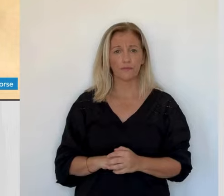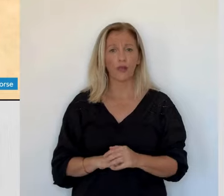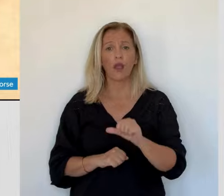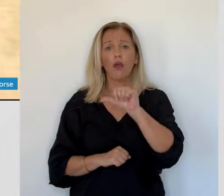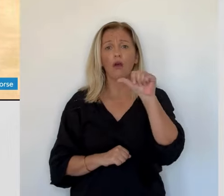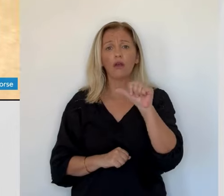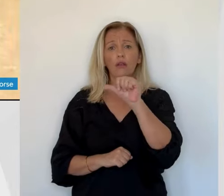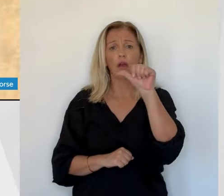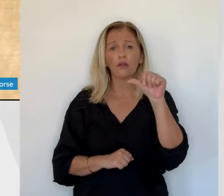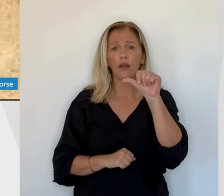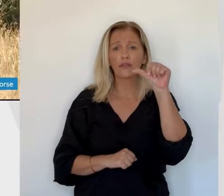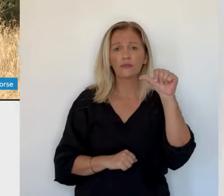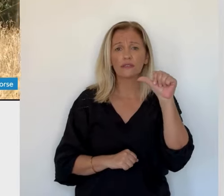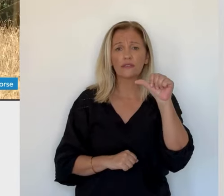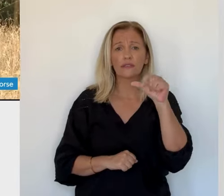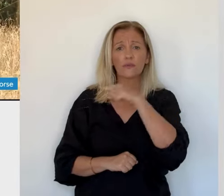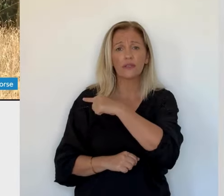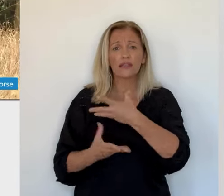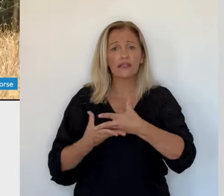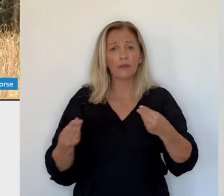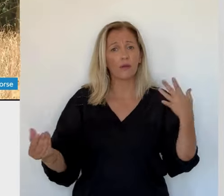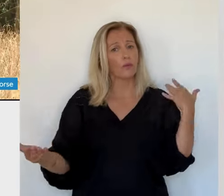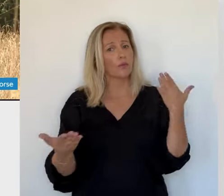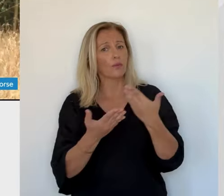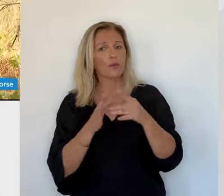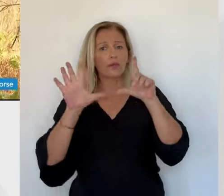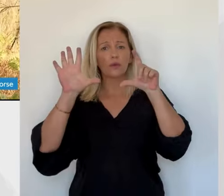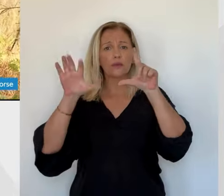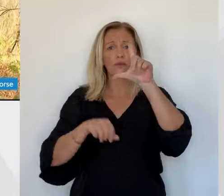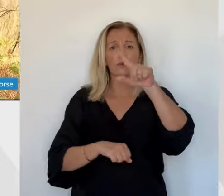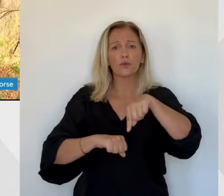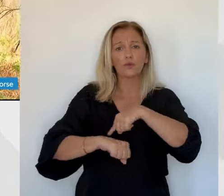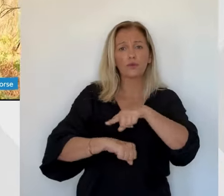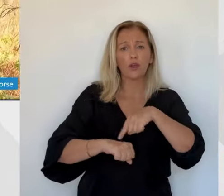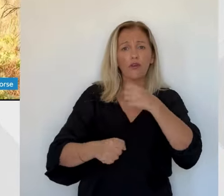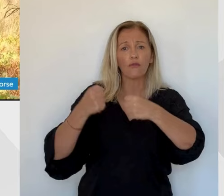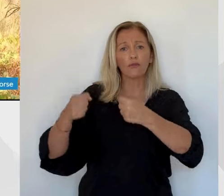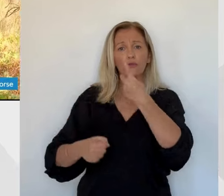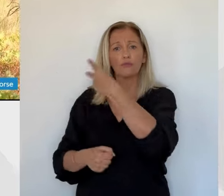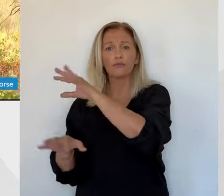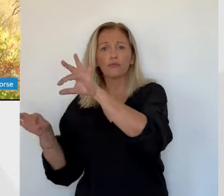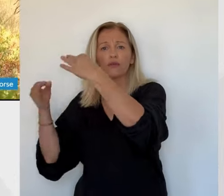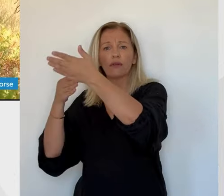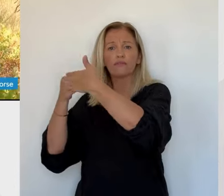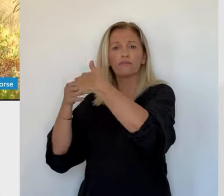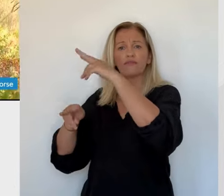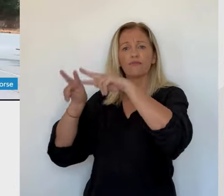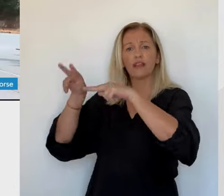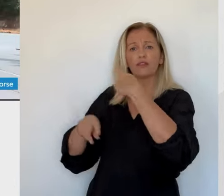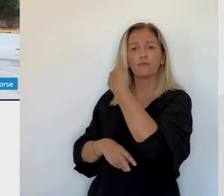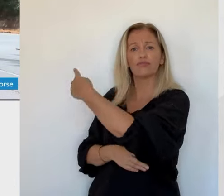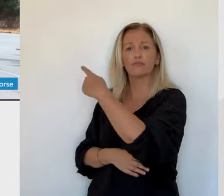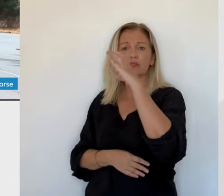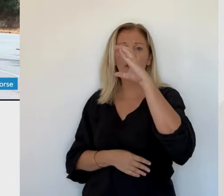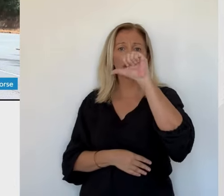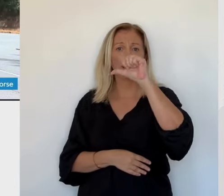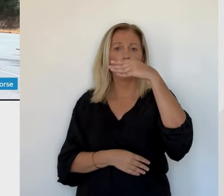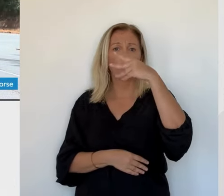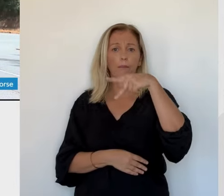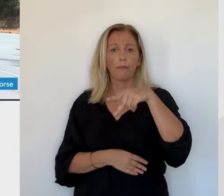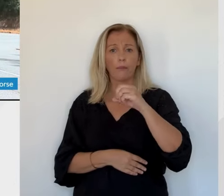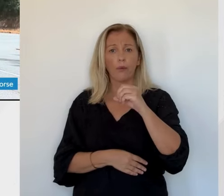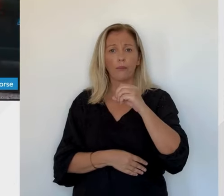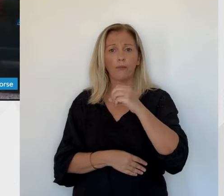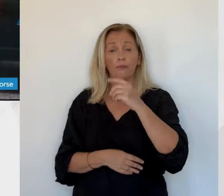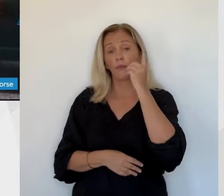veille, les recherches se poursuivent aux abords du village de Campo. Depuis 72 heures, Anjanietti est porté disparu.